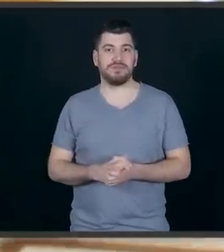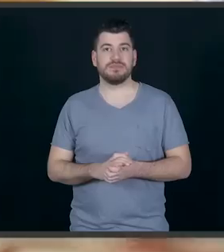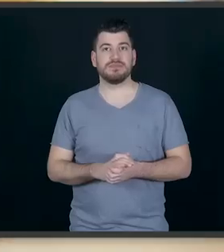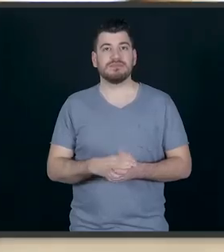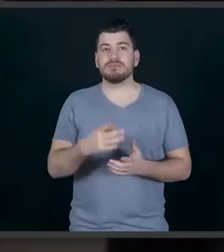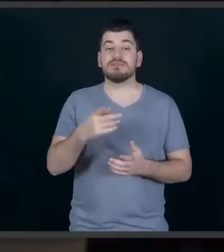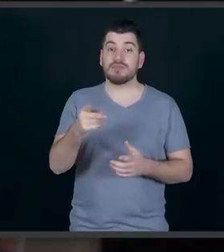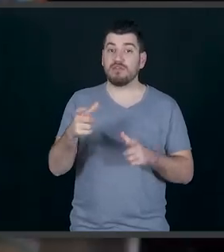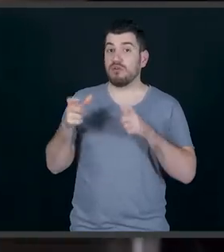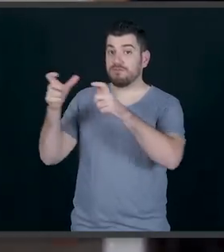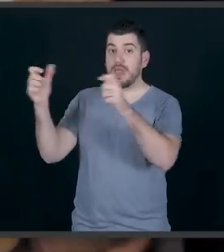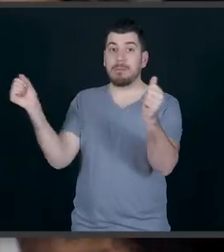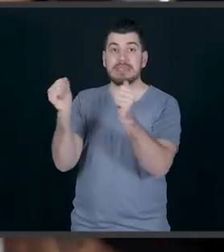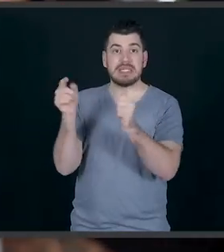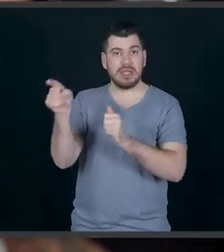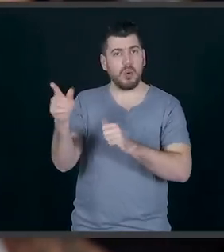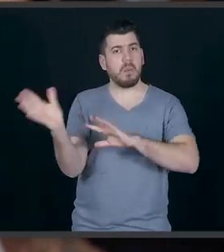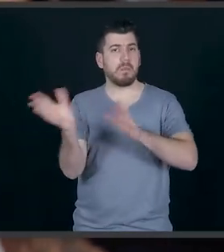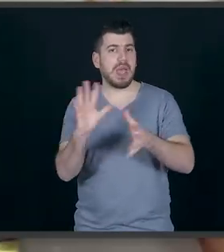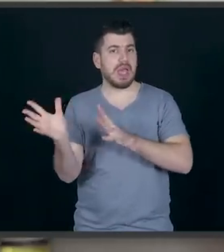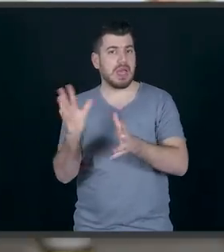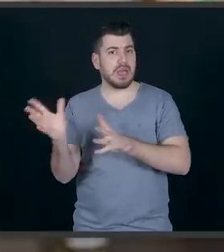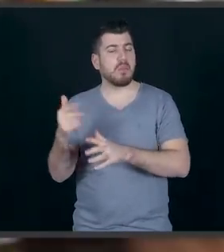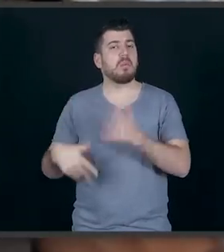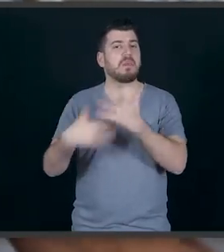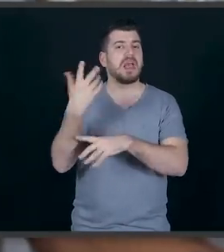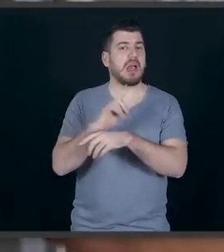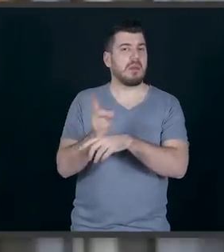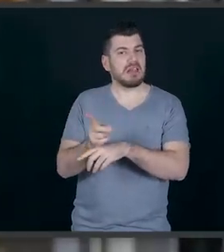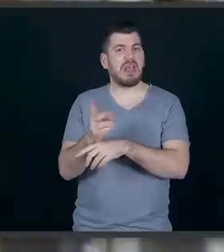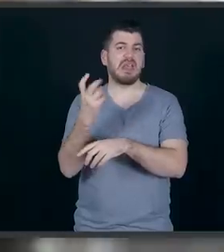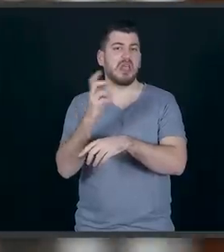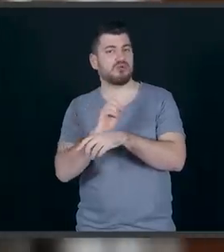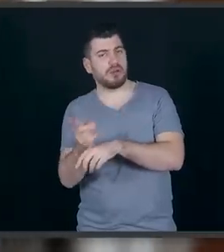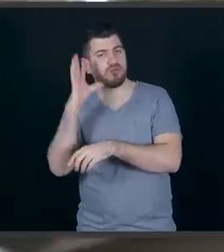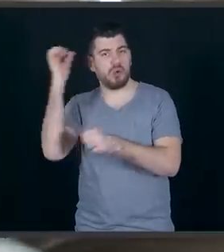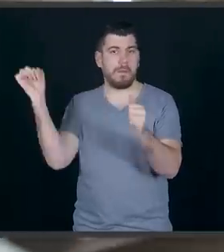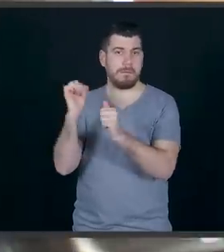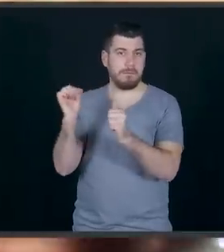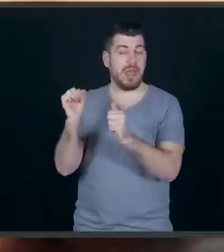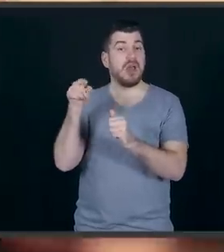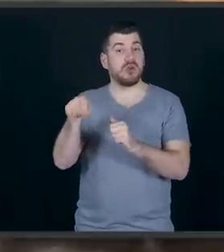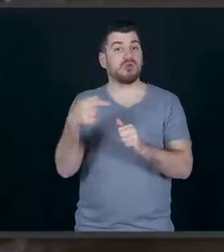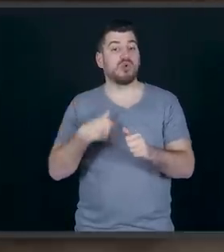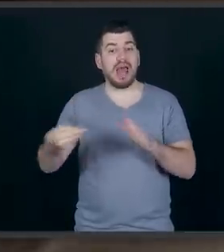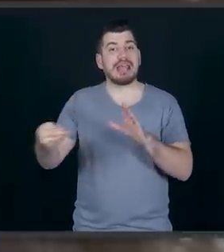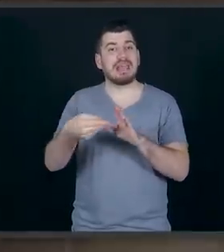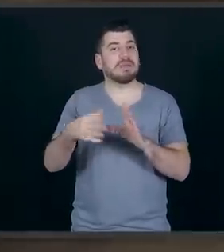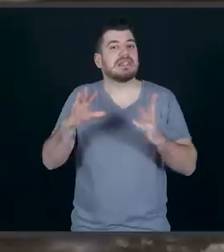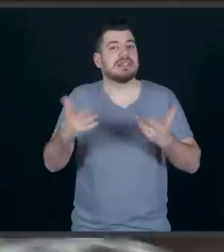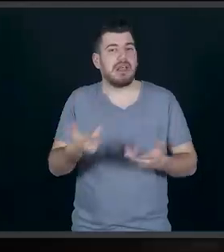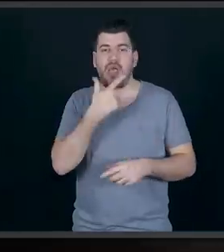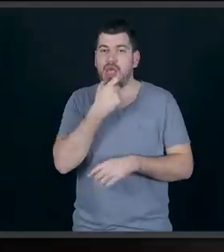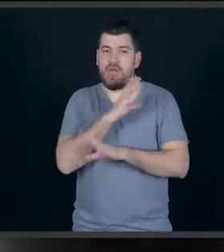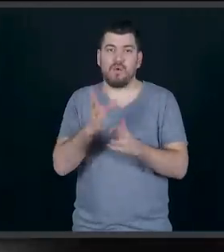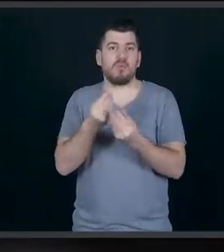Έτσι όπως είναι το βάζουμε στο ψυγείο για περίπου 15-20 λεπτά μέχρι να κρεώσει. Και τώρα θα ετοιμάσουμε τη γέμιση πολύ εύκολα.